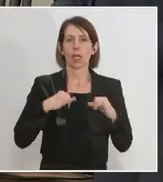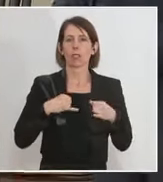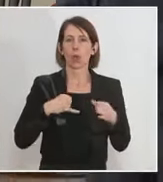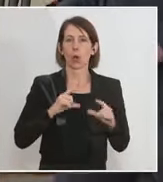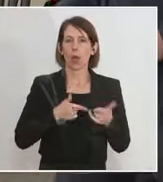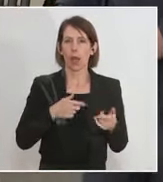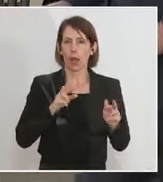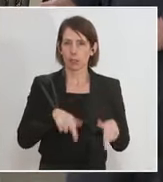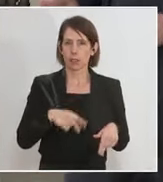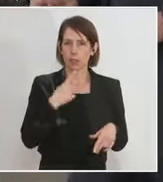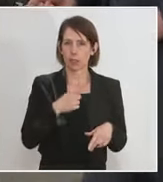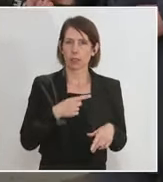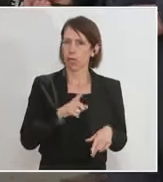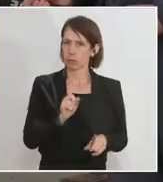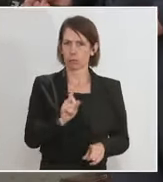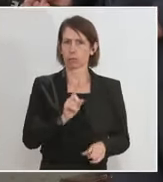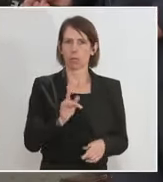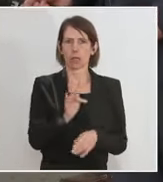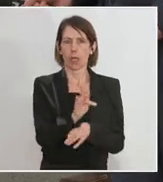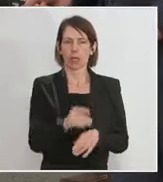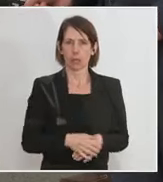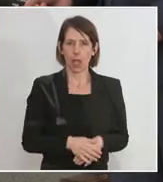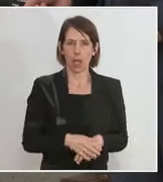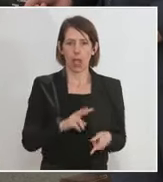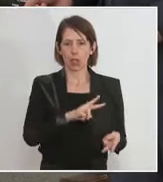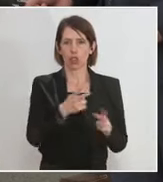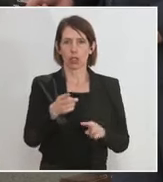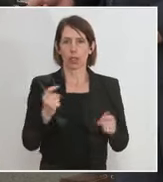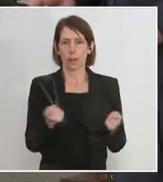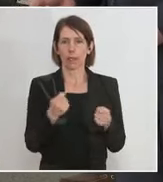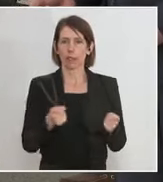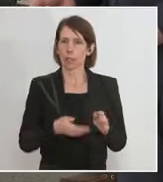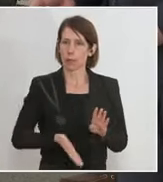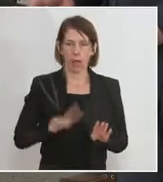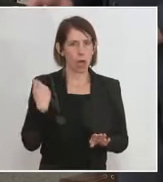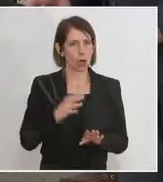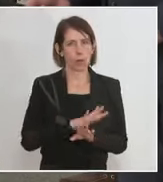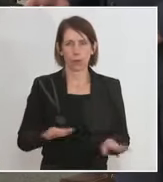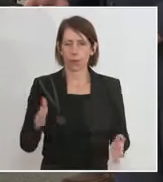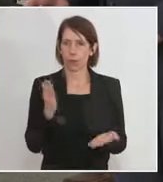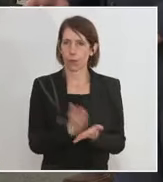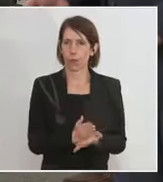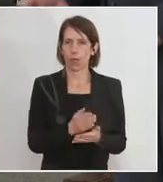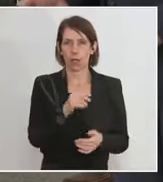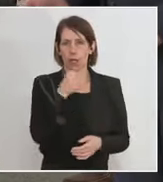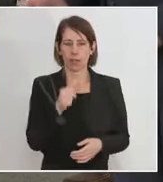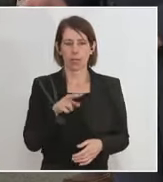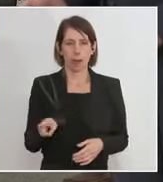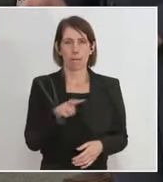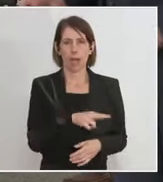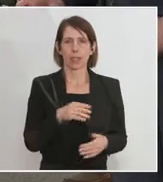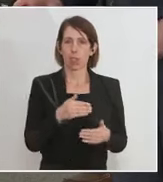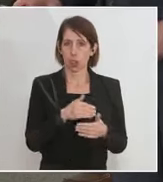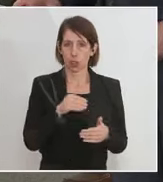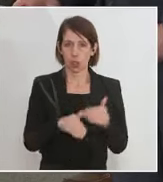das Gegenteil gefordert, nämlich dass man vom Schichtbetrieb wegkommt. Komplett, sind da beide Schritte möglich,